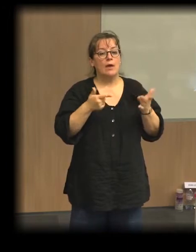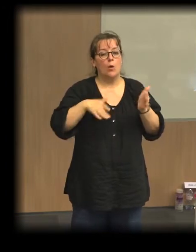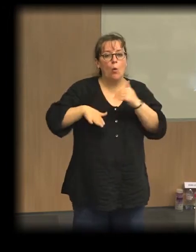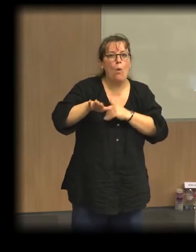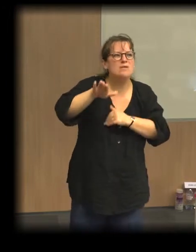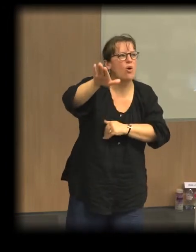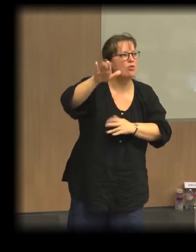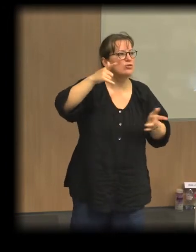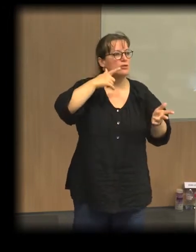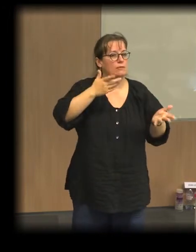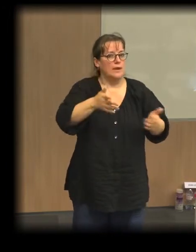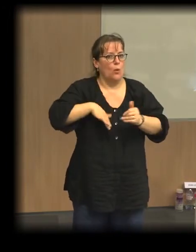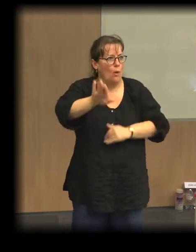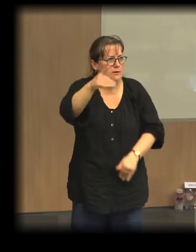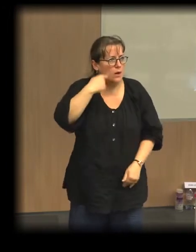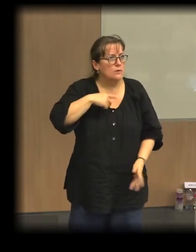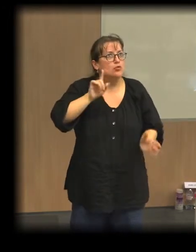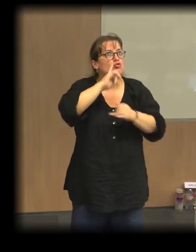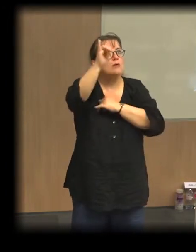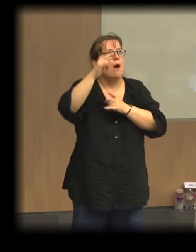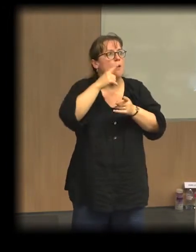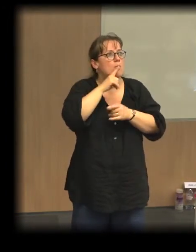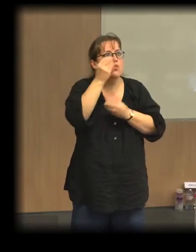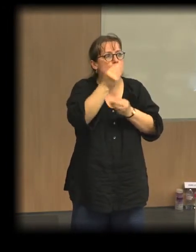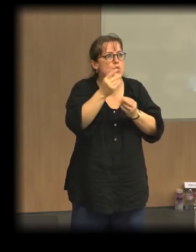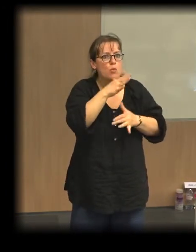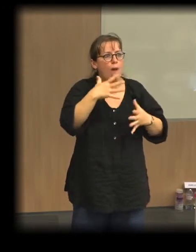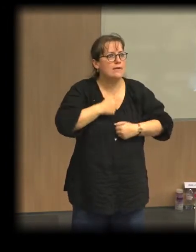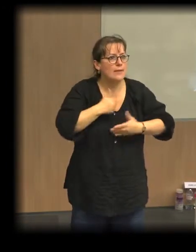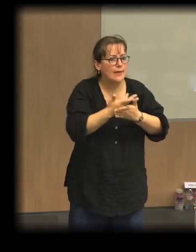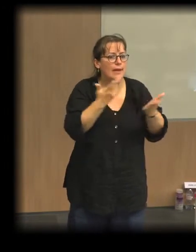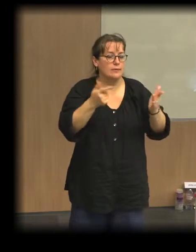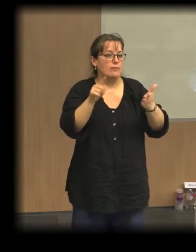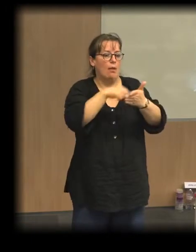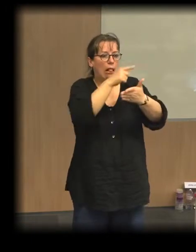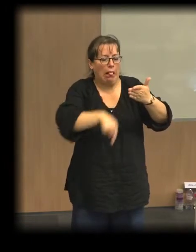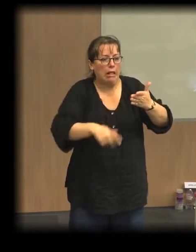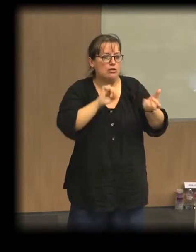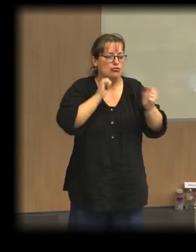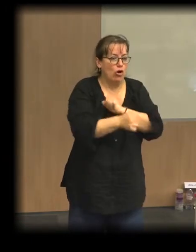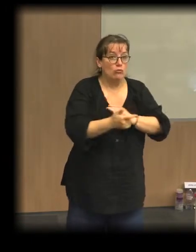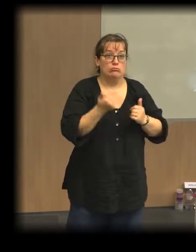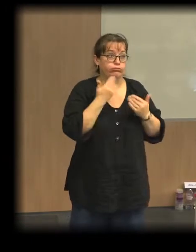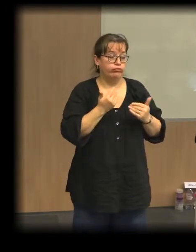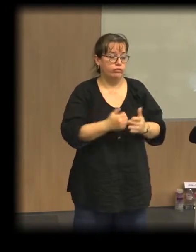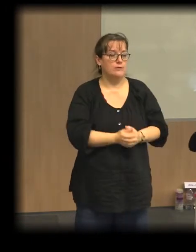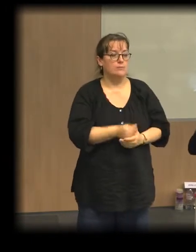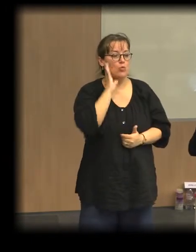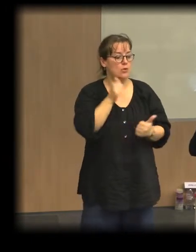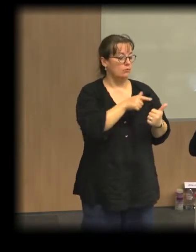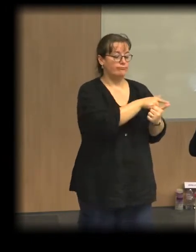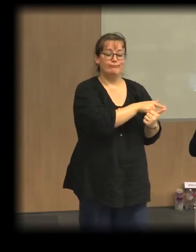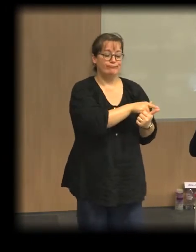qui soit menée aujourd'hui par ces mêmes acteurs privés. Donc je pense qu'il faut envisager un troisième